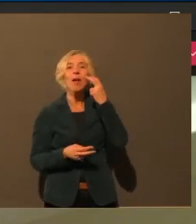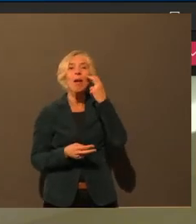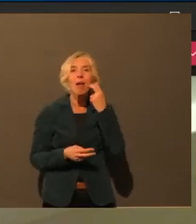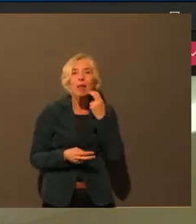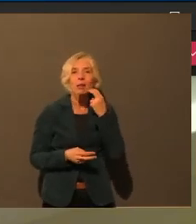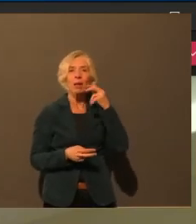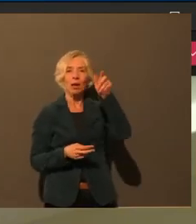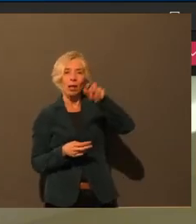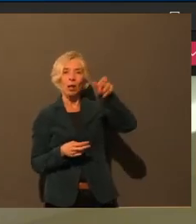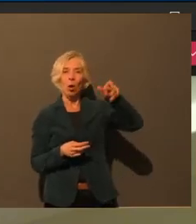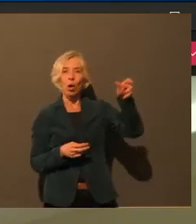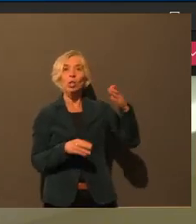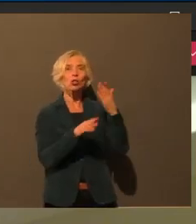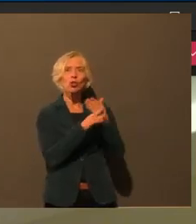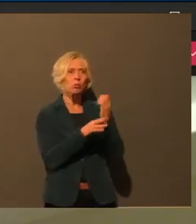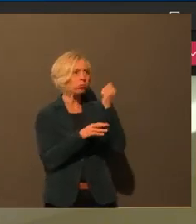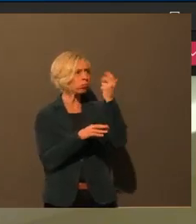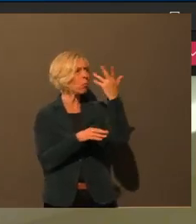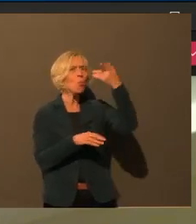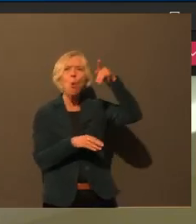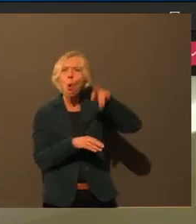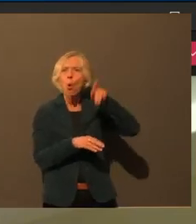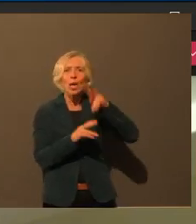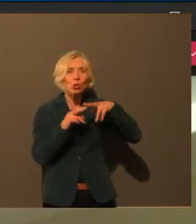auch Kontakte vermeiden, die vereinsamen.